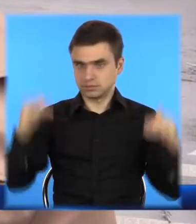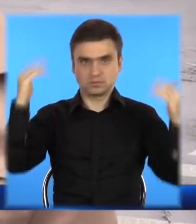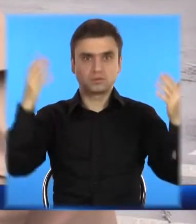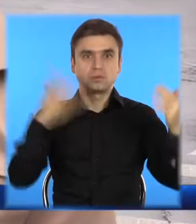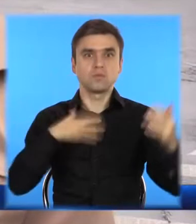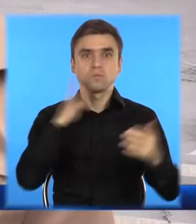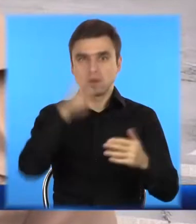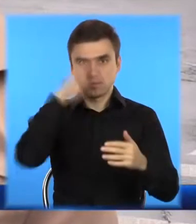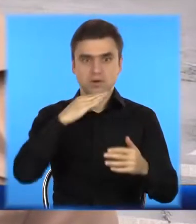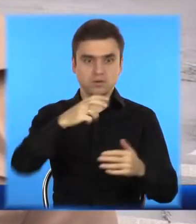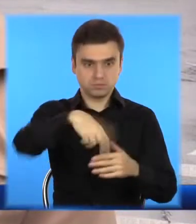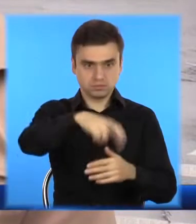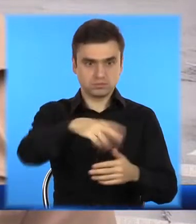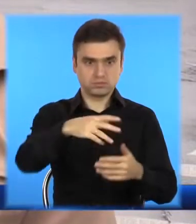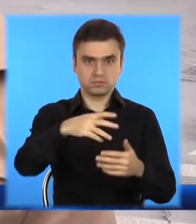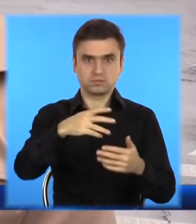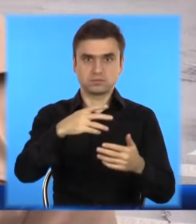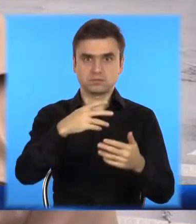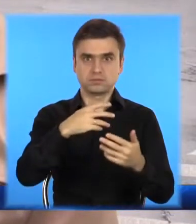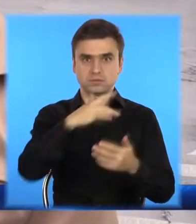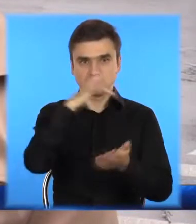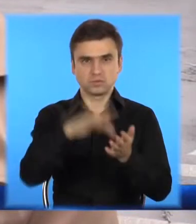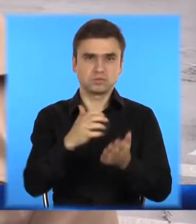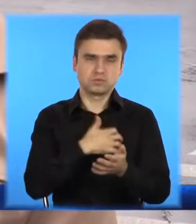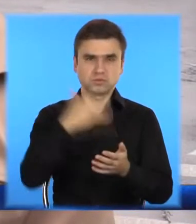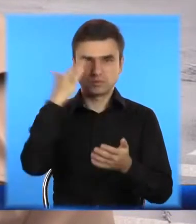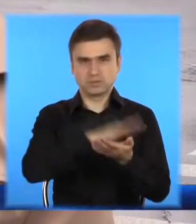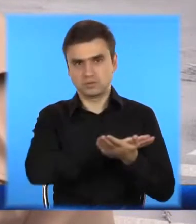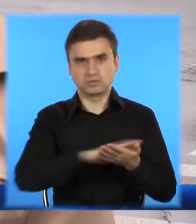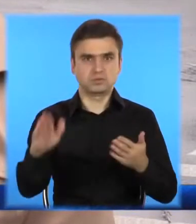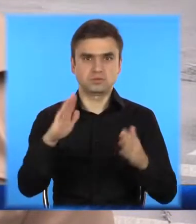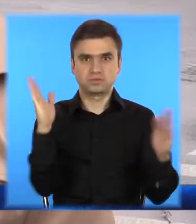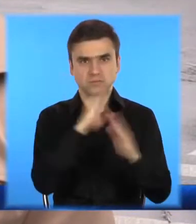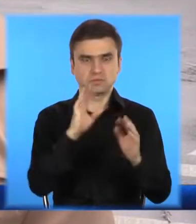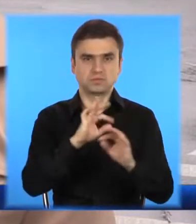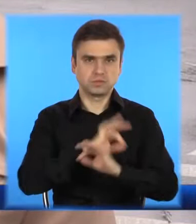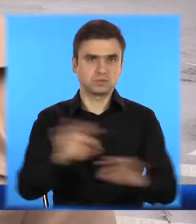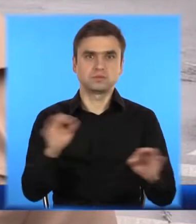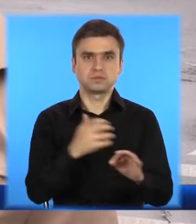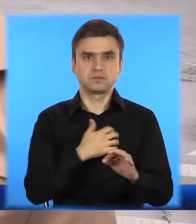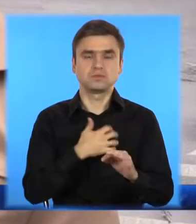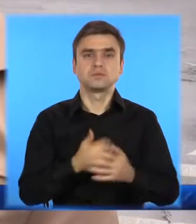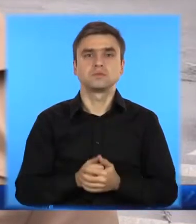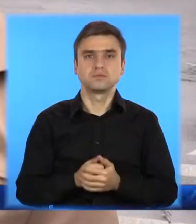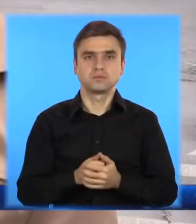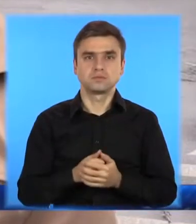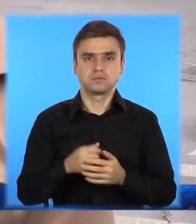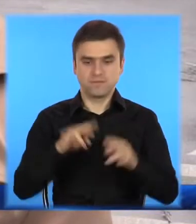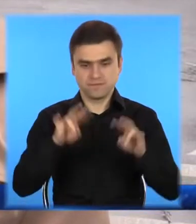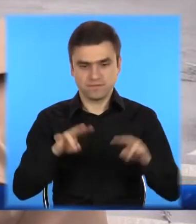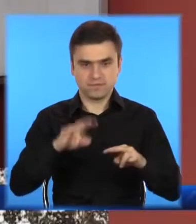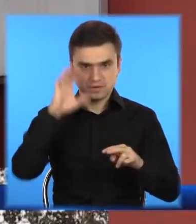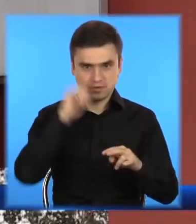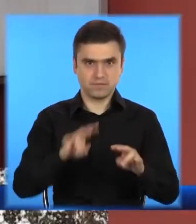наші батьки. Тому хочеться, щоб місто було максимально комфортним, максимально чистим і таке, де